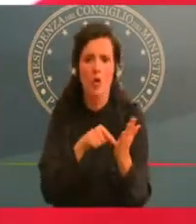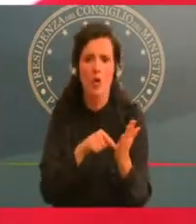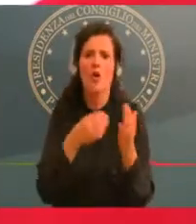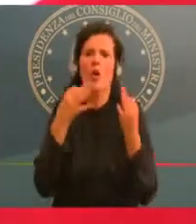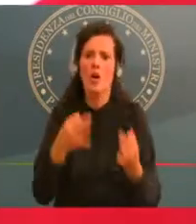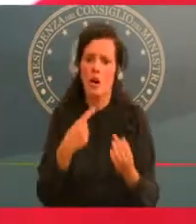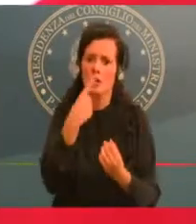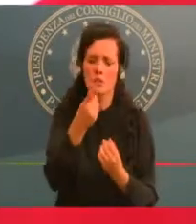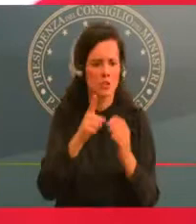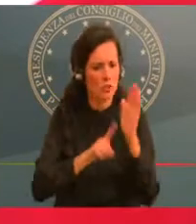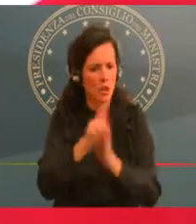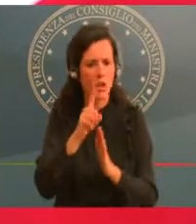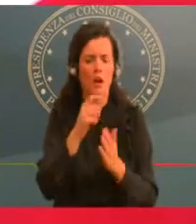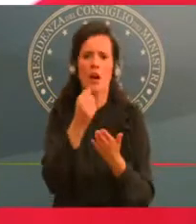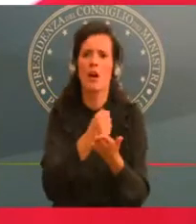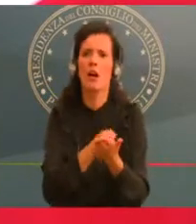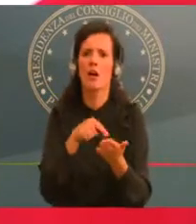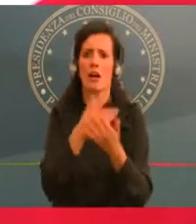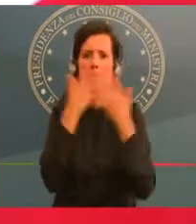processo.